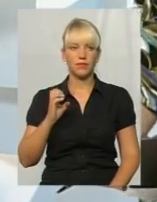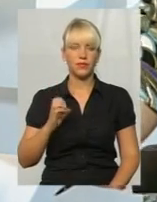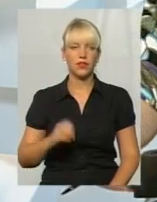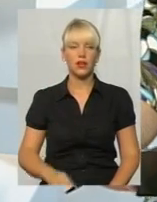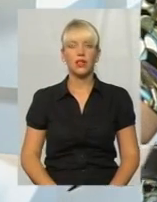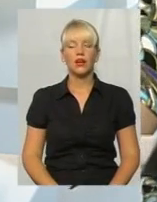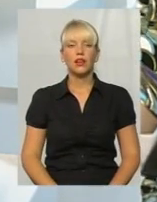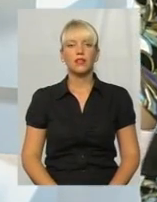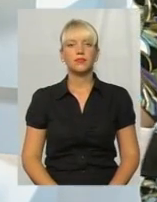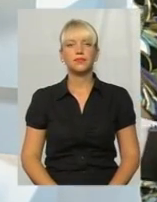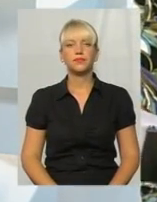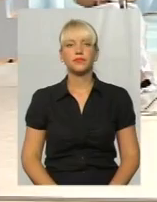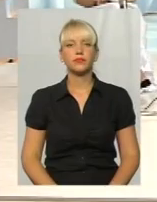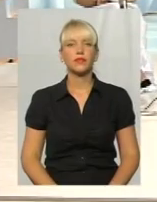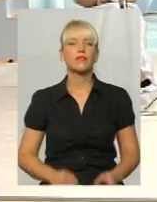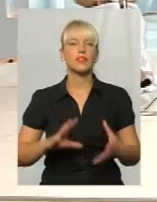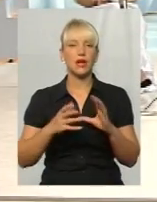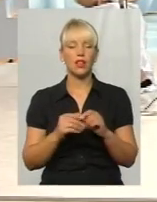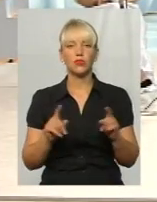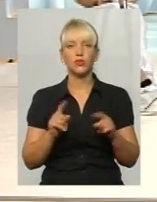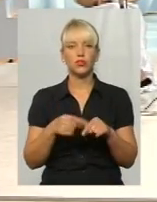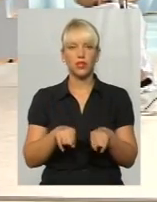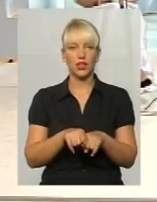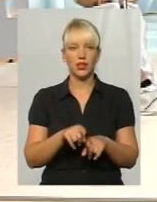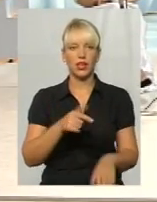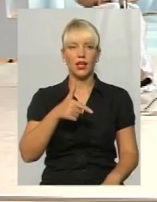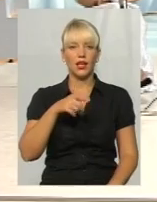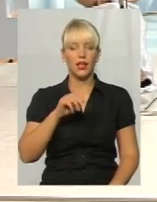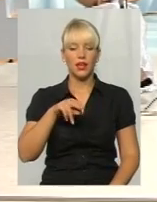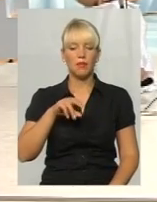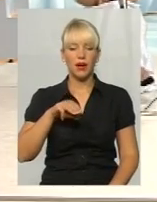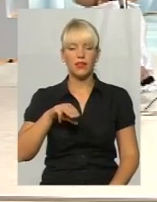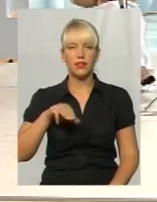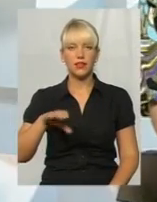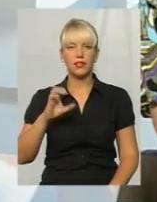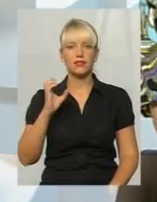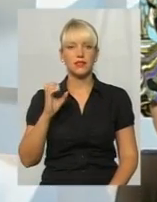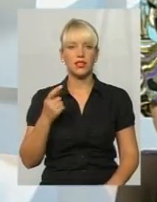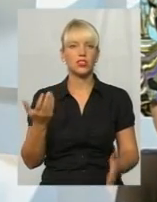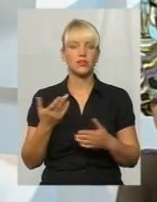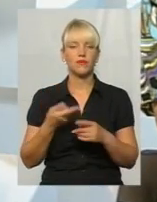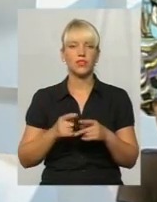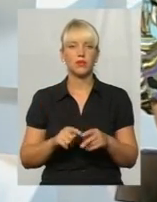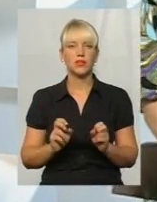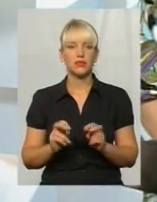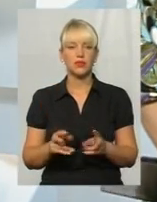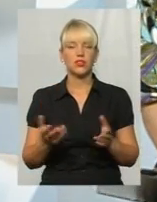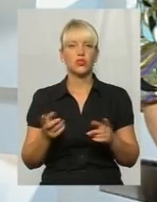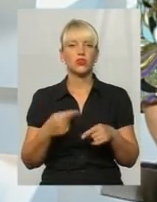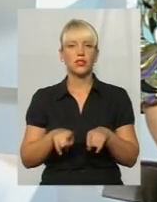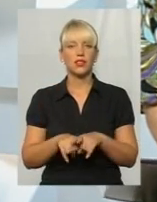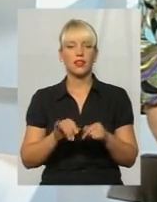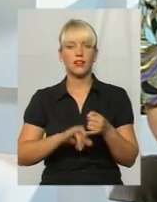лікарі, пан Ведиме, скажіть, будь ласка, загалом, що таке вірусний гіпатит С, чим він небезпечний, що це за така